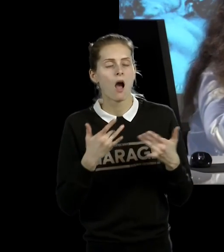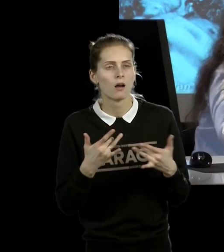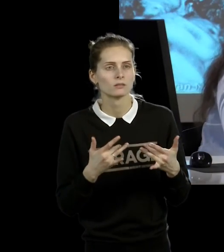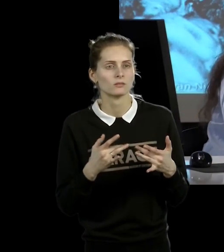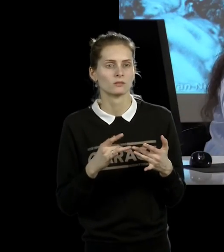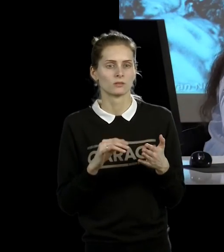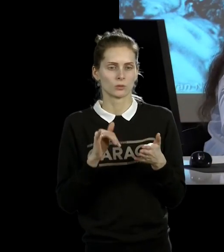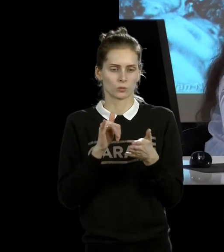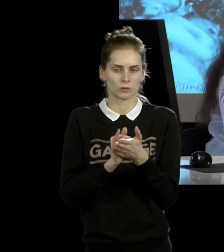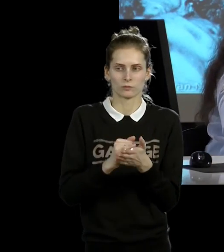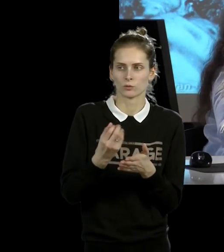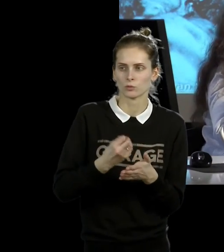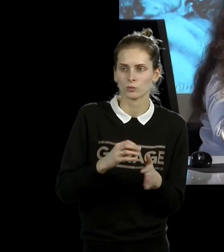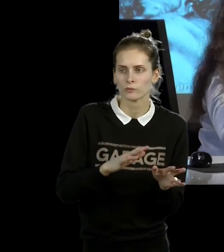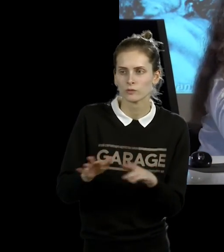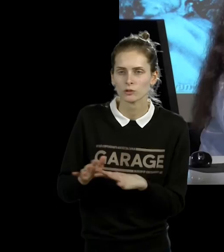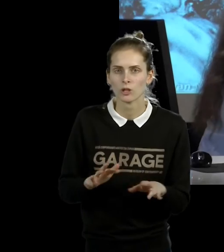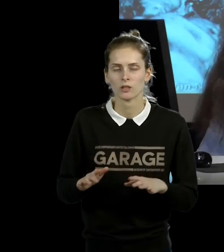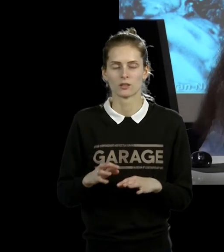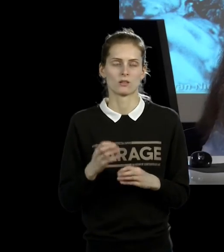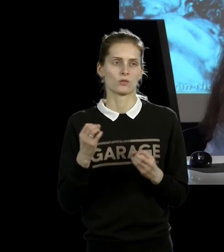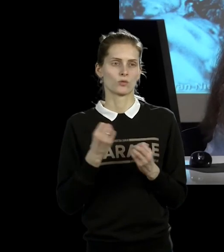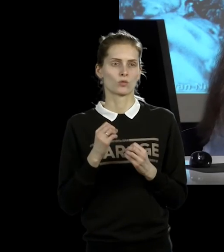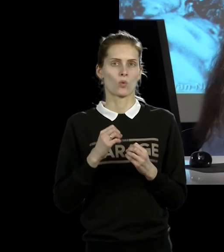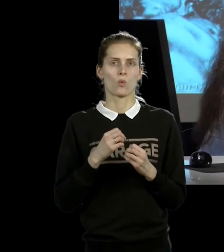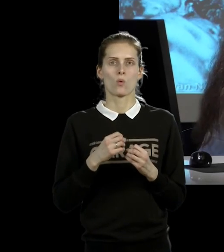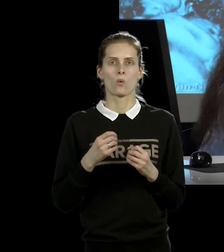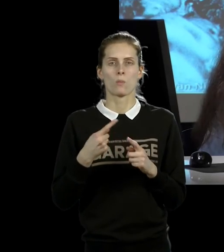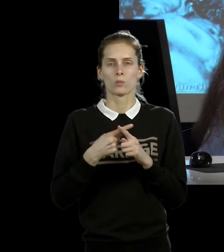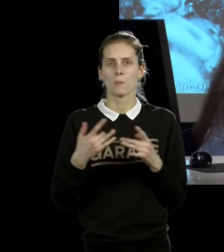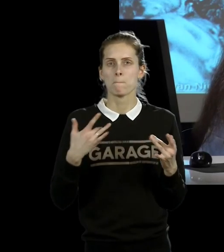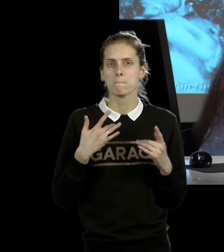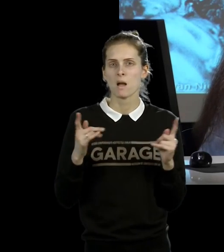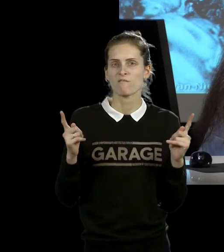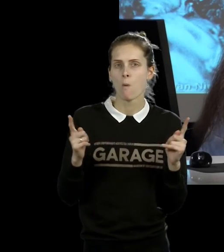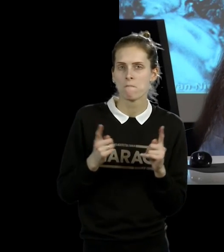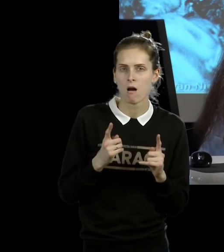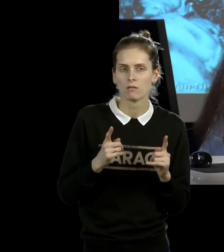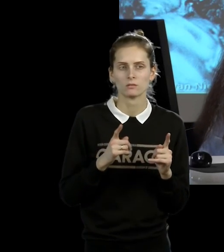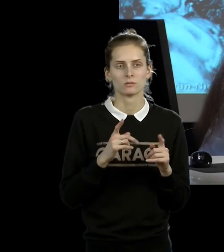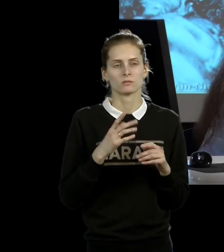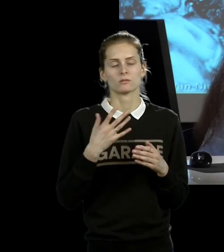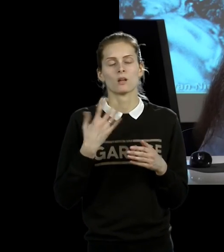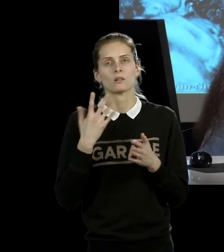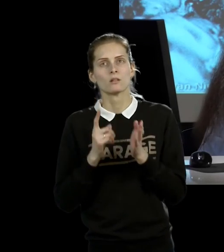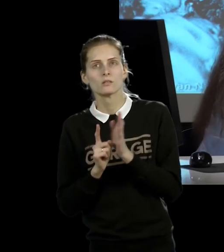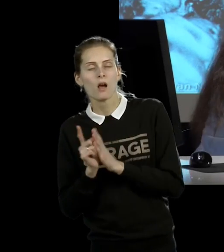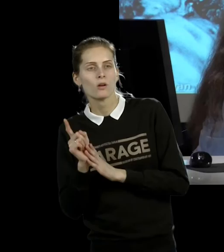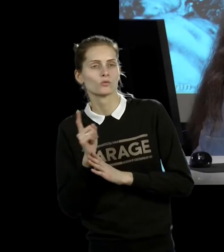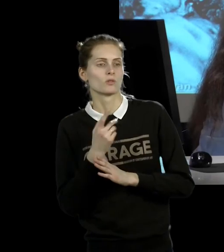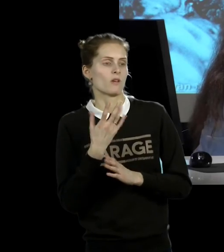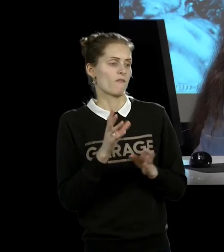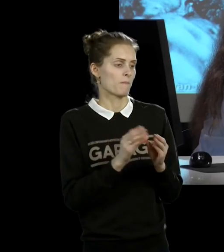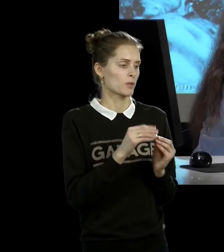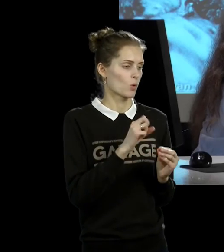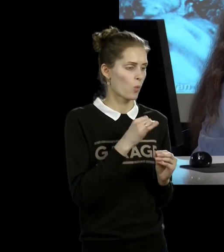Абрамович, которая в своих первых перформансах и в перформансах оказывается не человеком без имени, человеком с